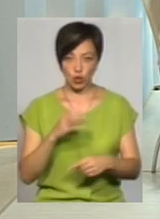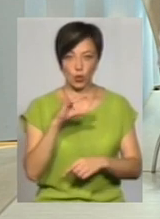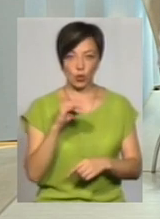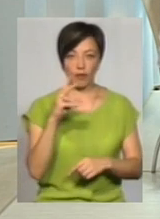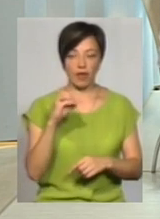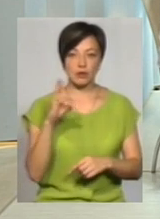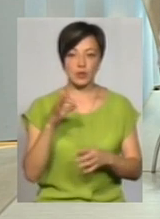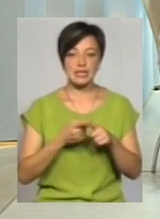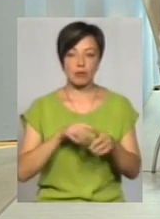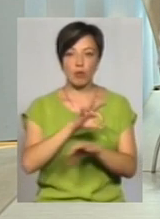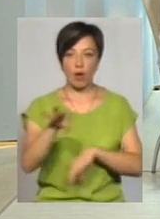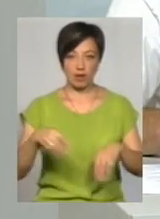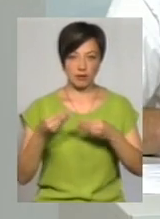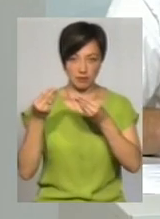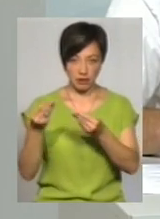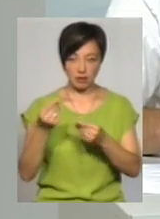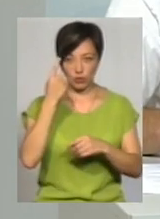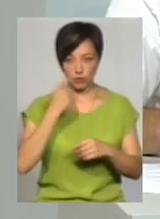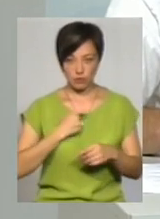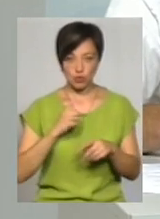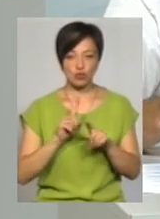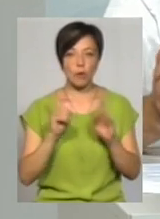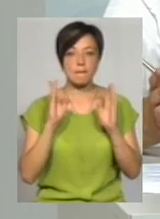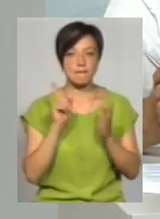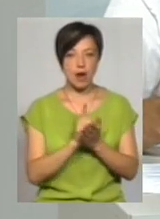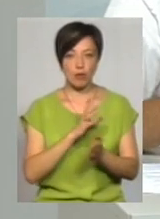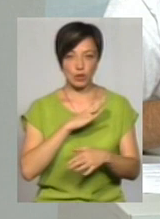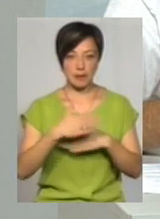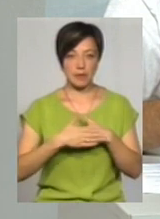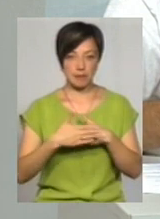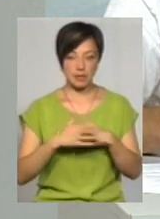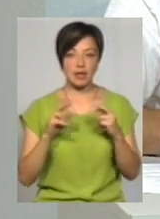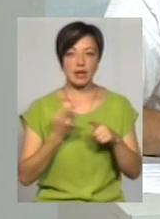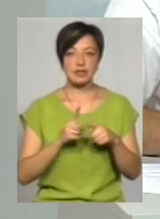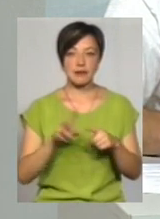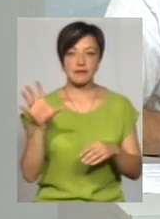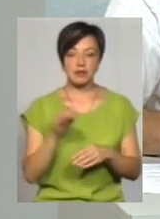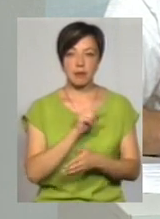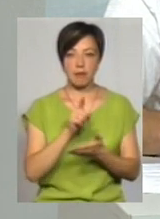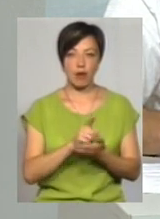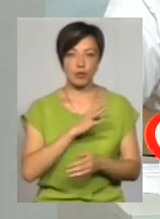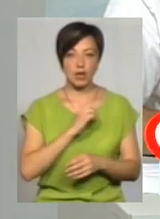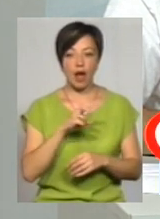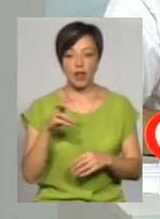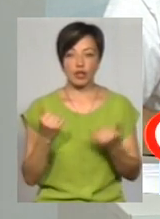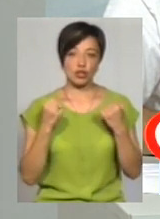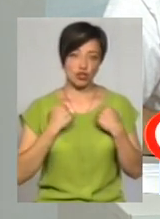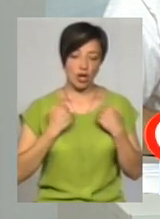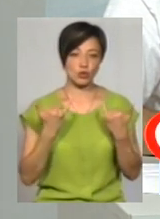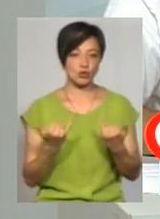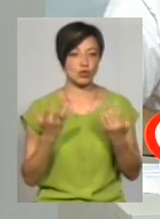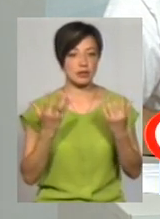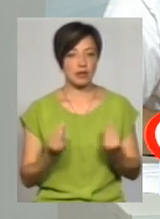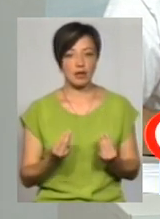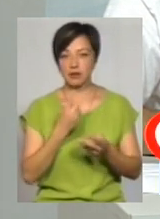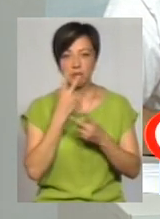проєкти ми надали, нам озвучили їх, що має бути, приблизно, як воно це все має бути. Але, на жаль, на сьогоднішній день я не бачу